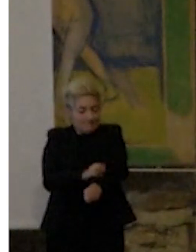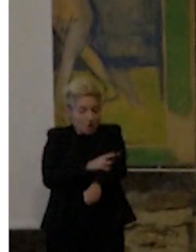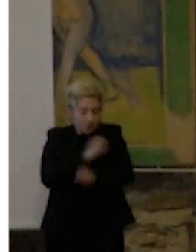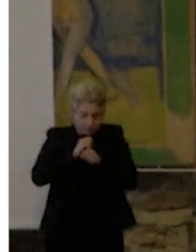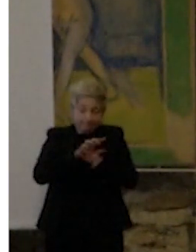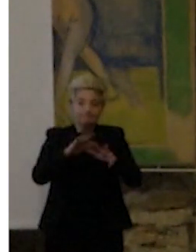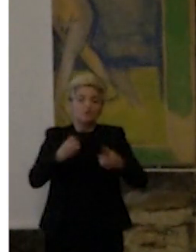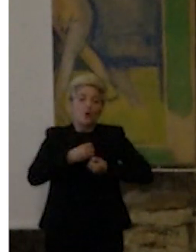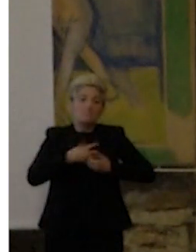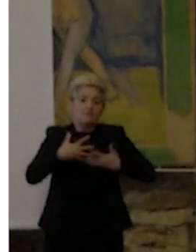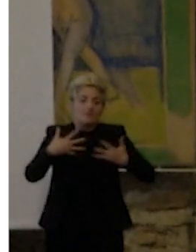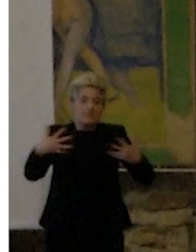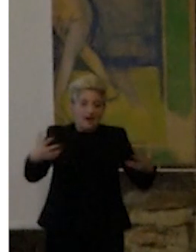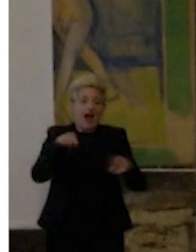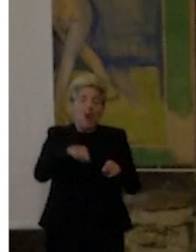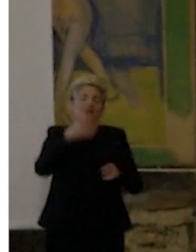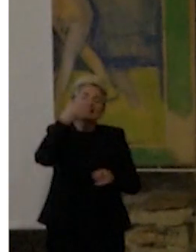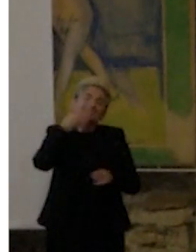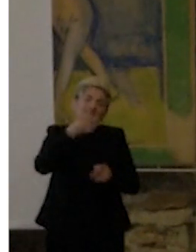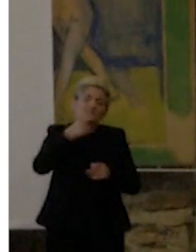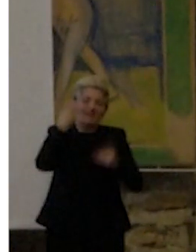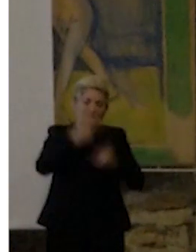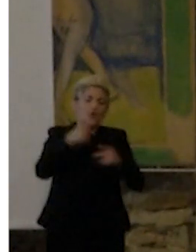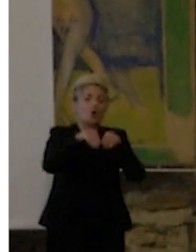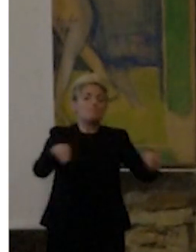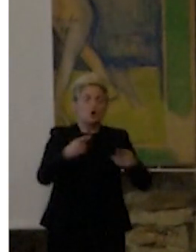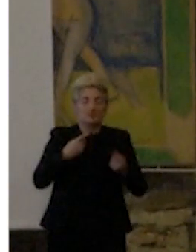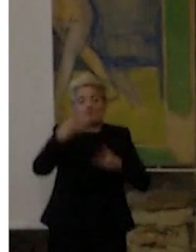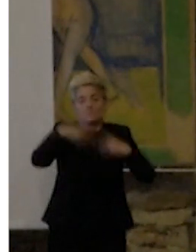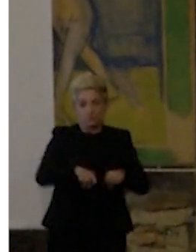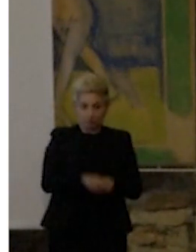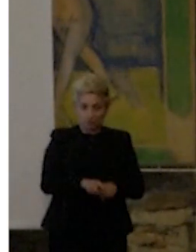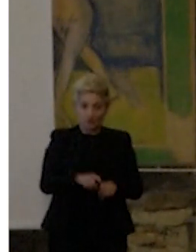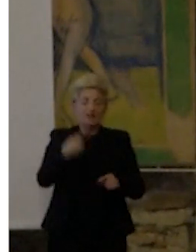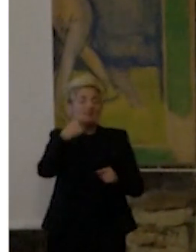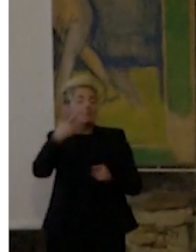mostra ha funzionato. E allora, ad esempio, questa persona che tocca nel bosco tattile,